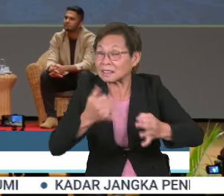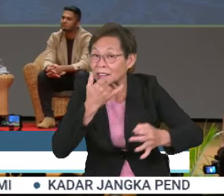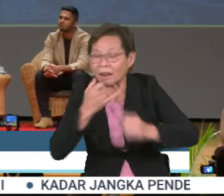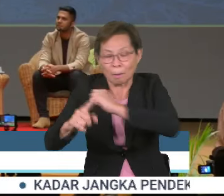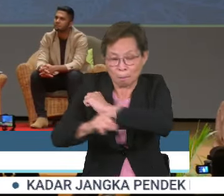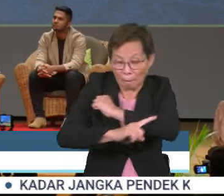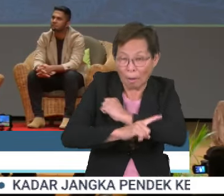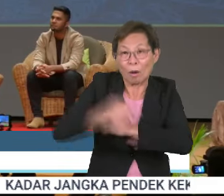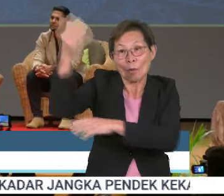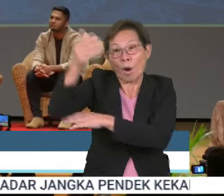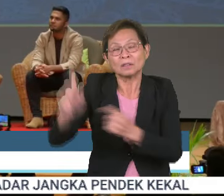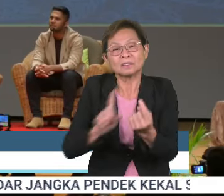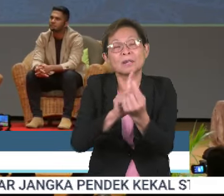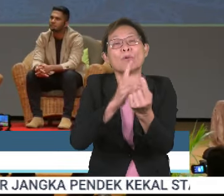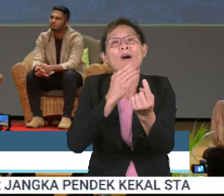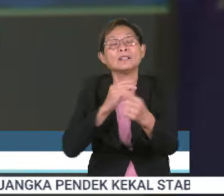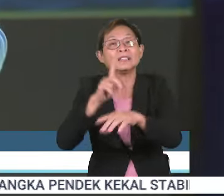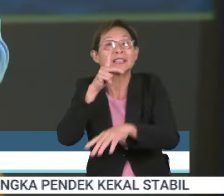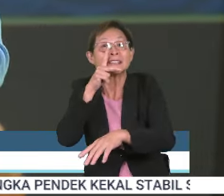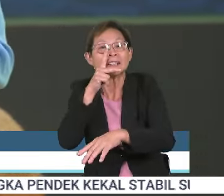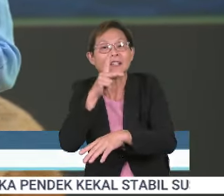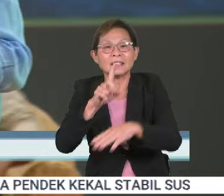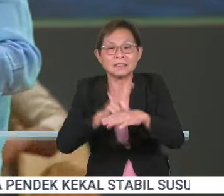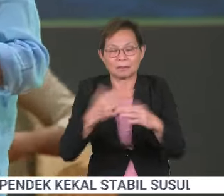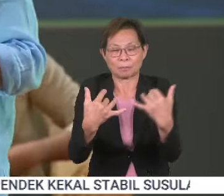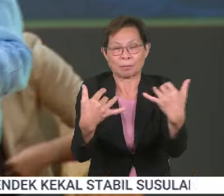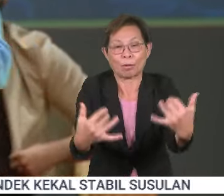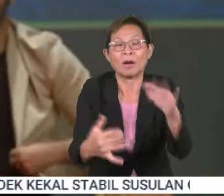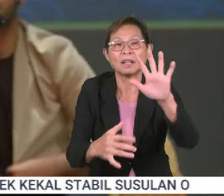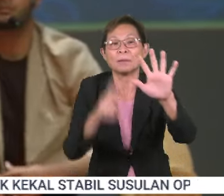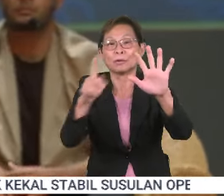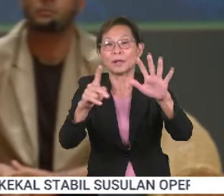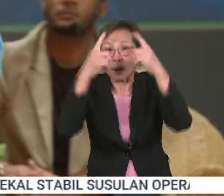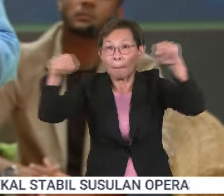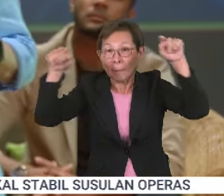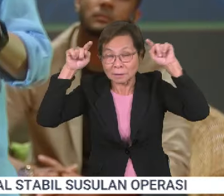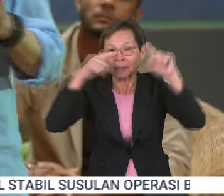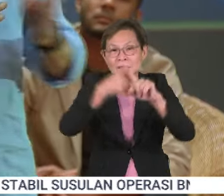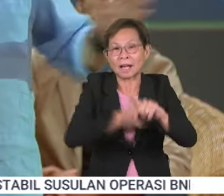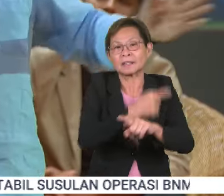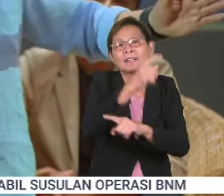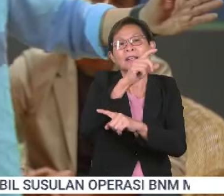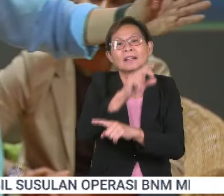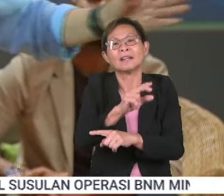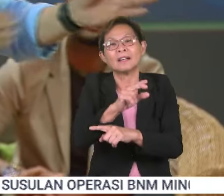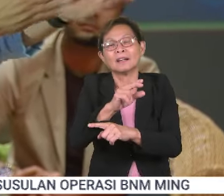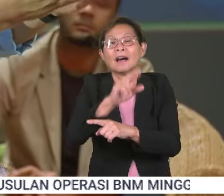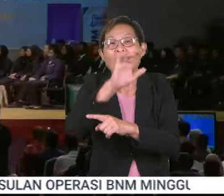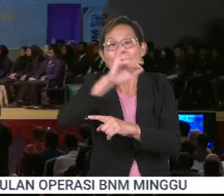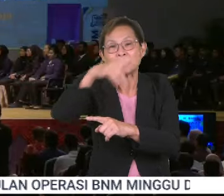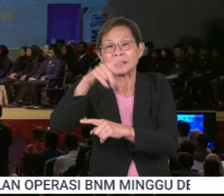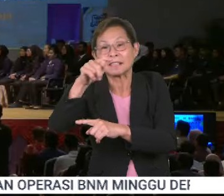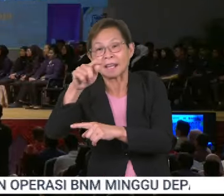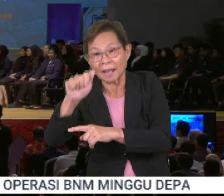Menteri berucap semasa program Temu Anwar Kedah di hadapan kira-kira 5,000 mahasiswa dari institusi pengajuan tinggi sekitar